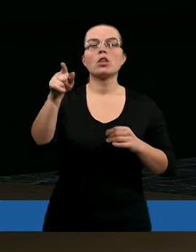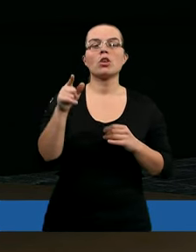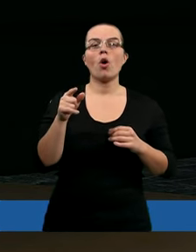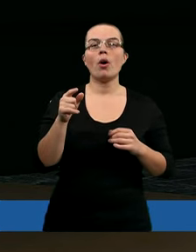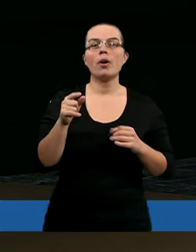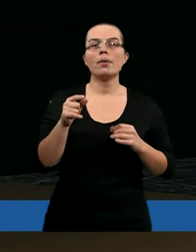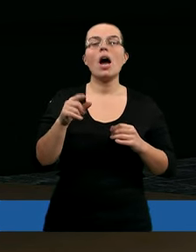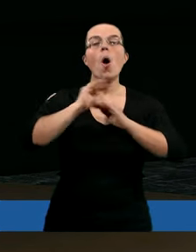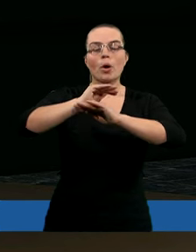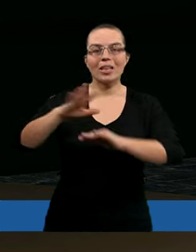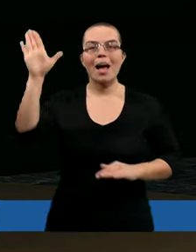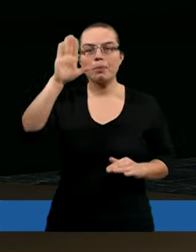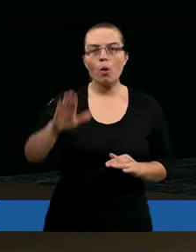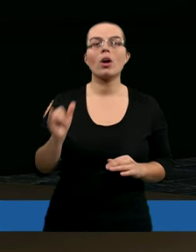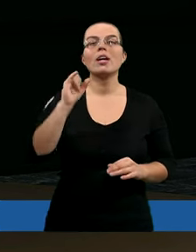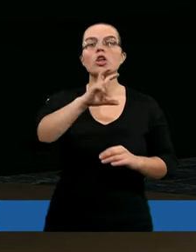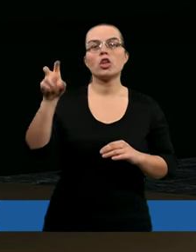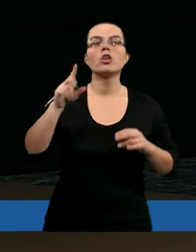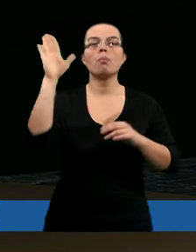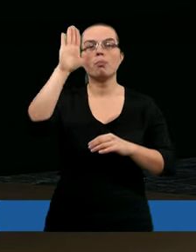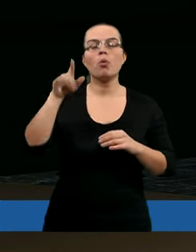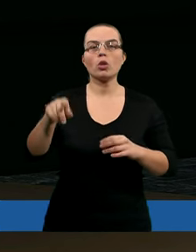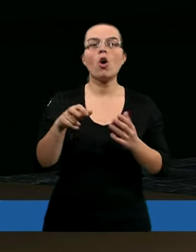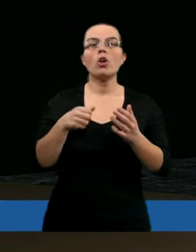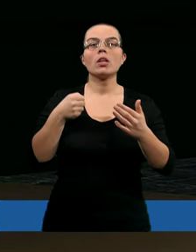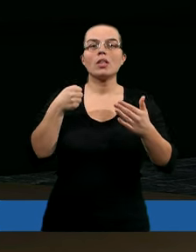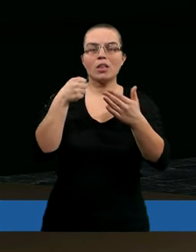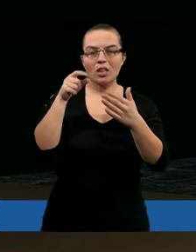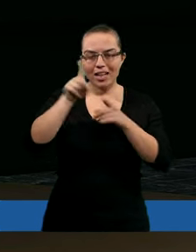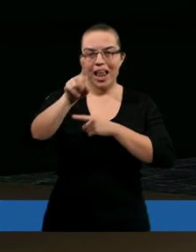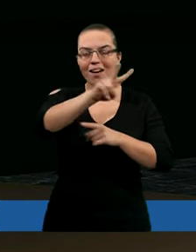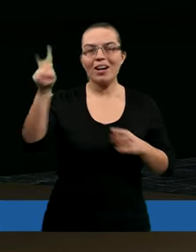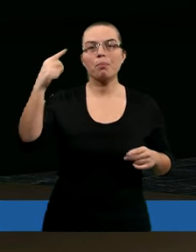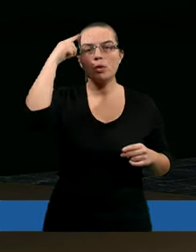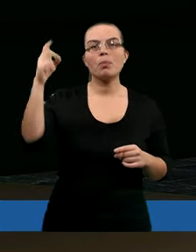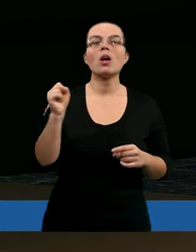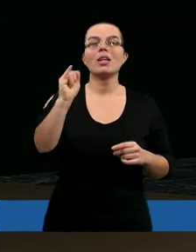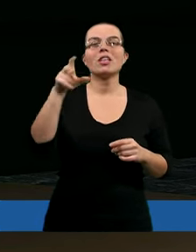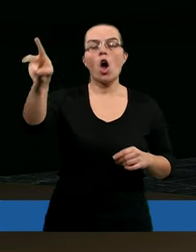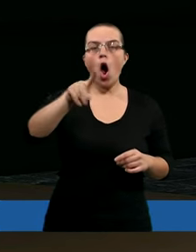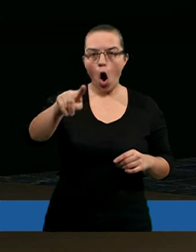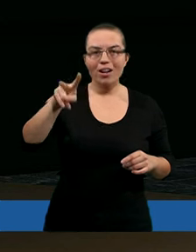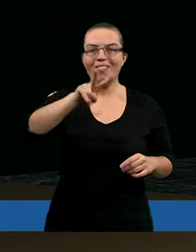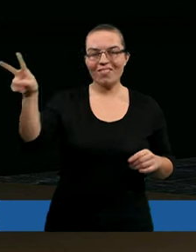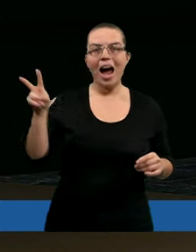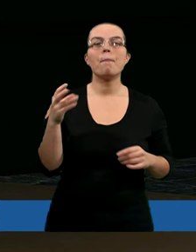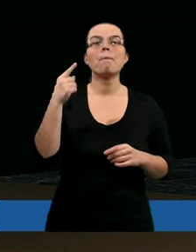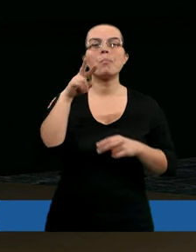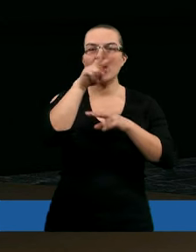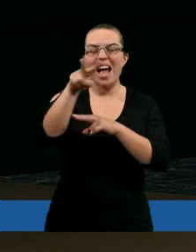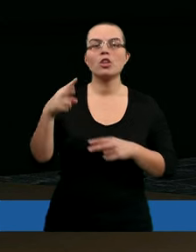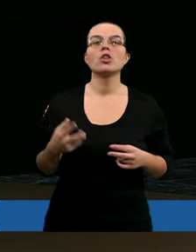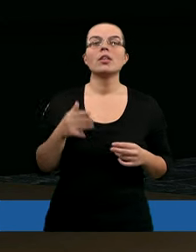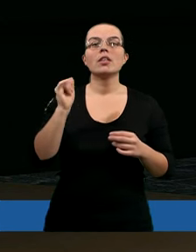albo być obrońcami Boga? Czy dobrze to dla was wypadnie, gdy on was przejrzy? Czy go